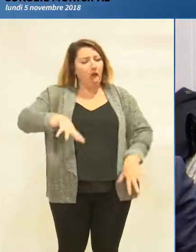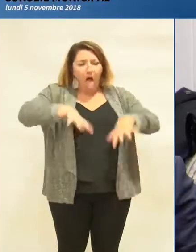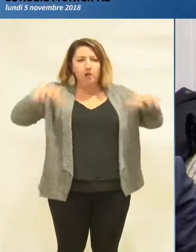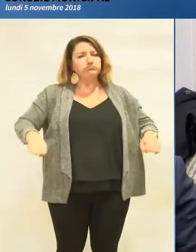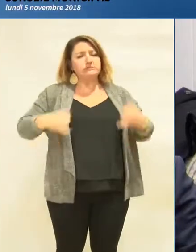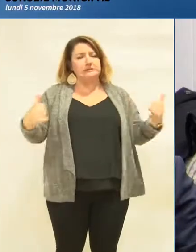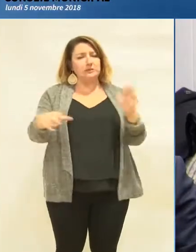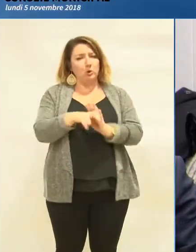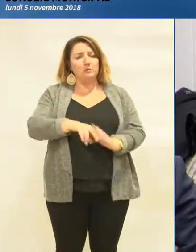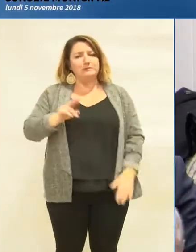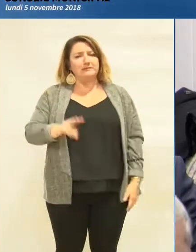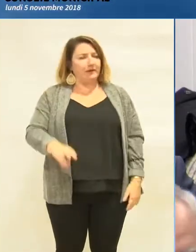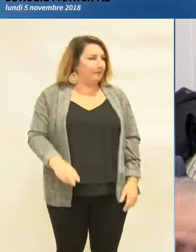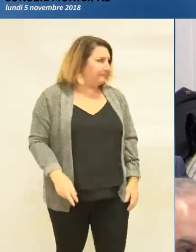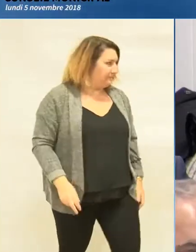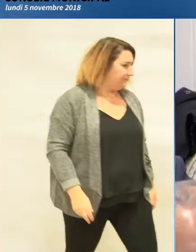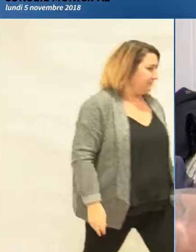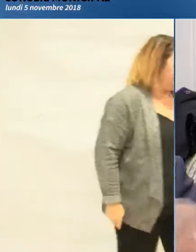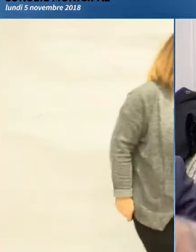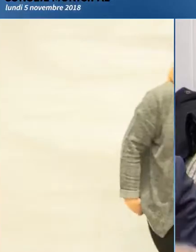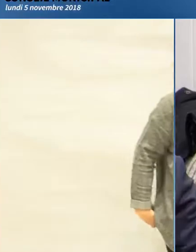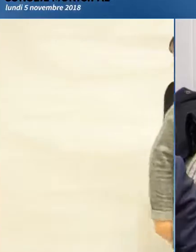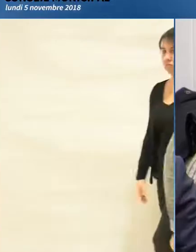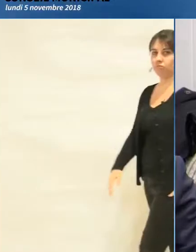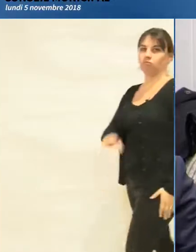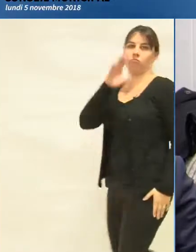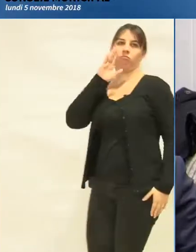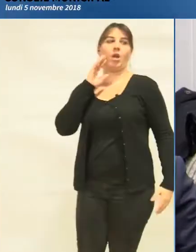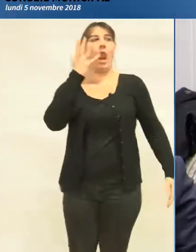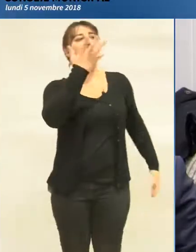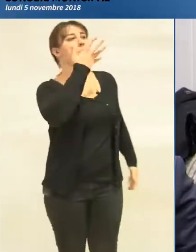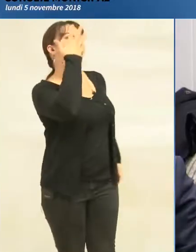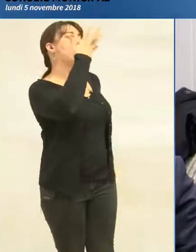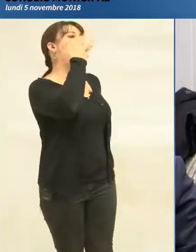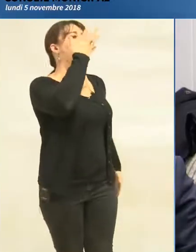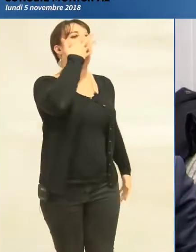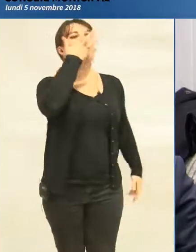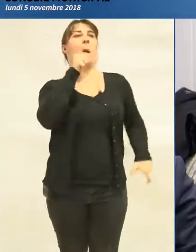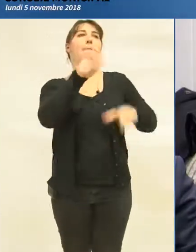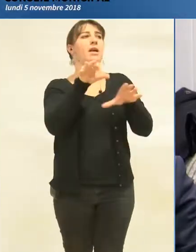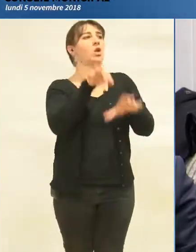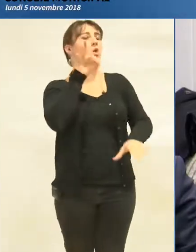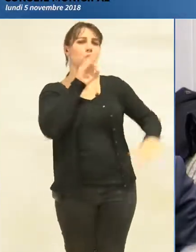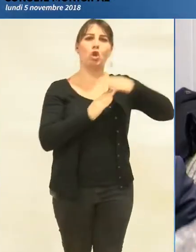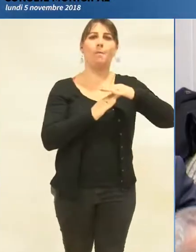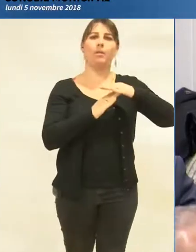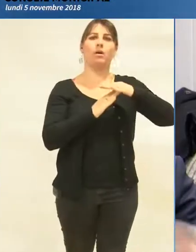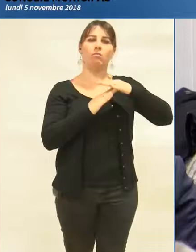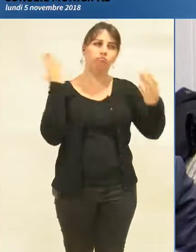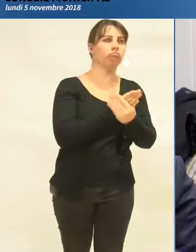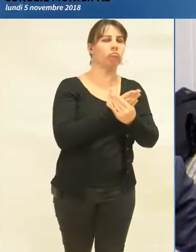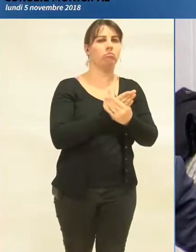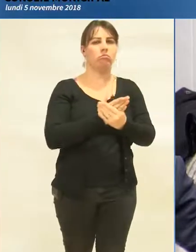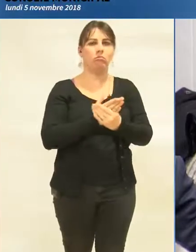à Grenoble, en effet. Alors, stop au blablabla des élus, mais agissons une bonne fois